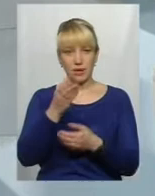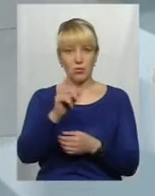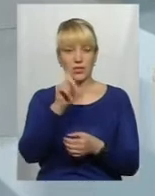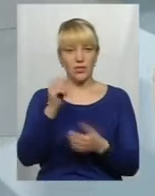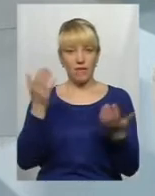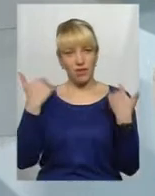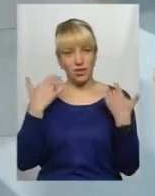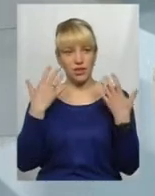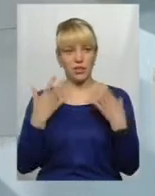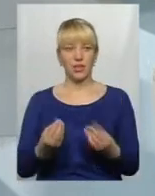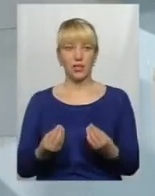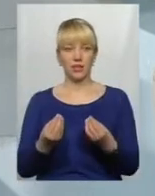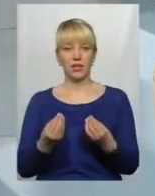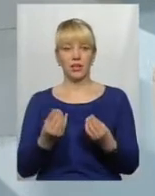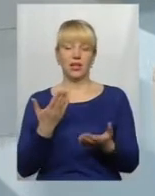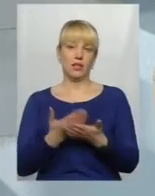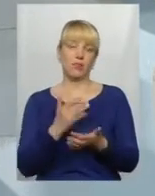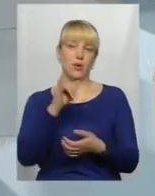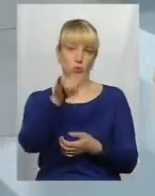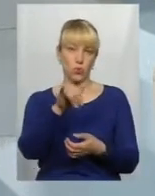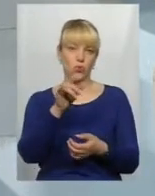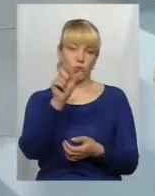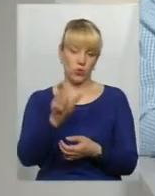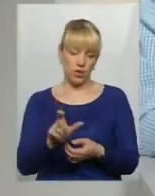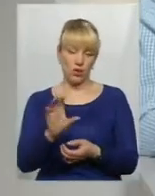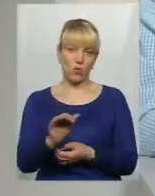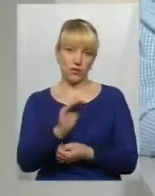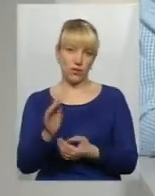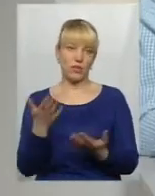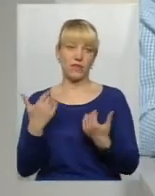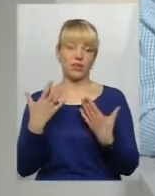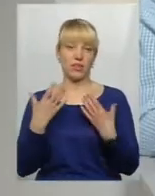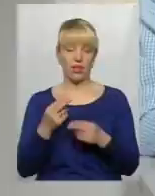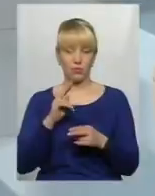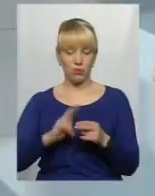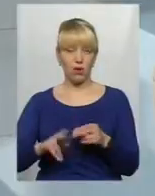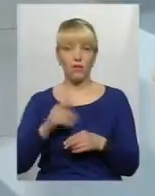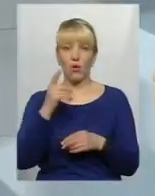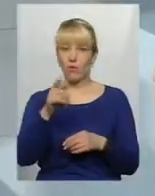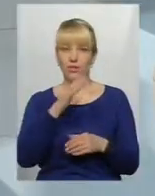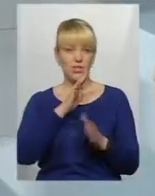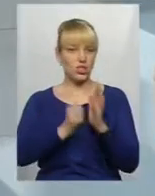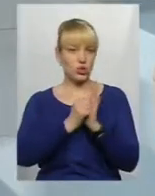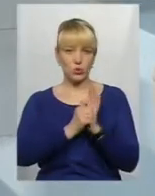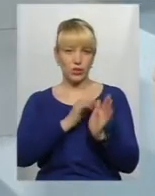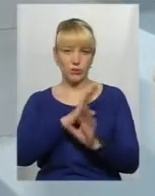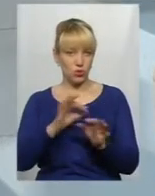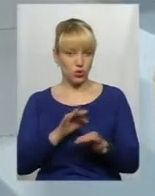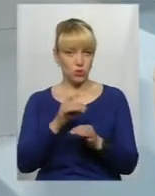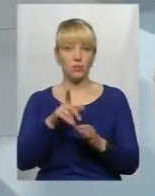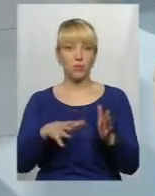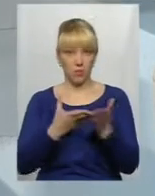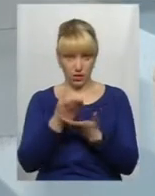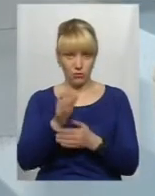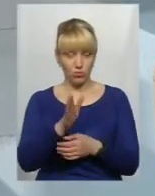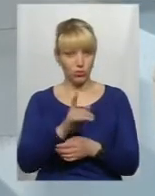день? От, наприклад, у неї вихідний офіційний, так, припав. Вона у вас не штукатурила нічого. Ви ж їй не заплатите за це,